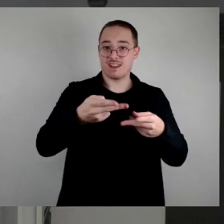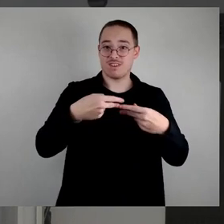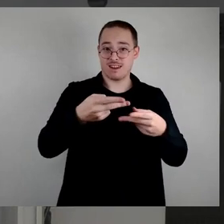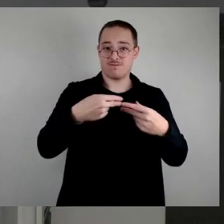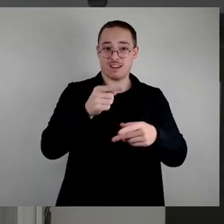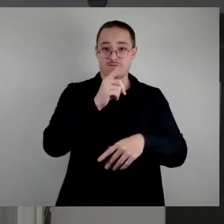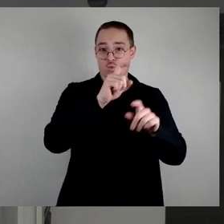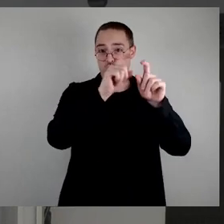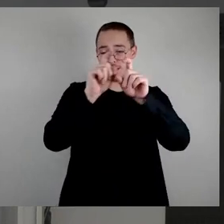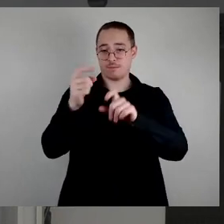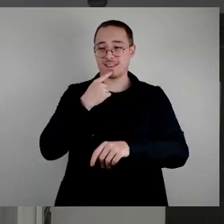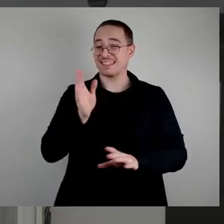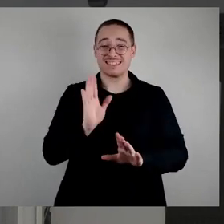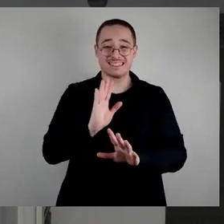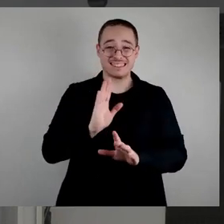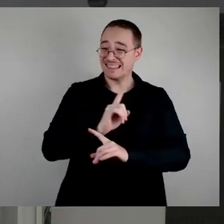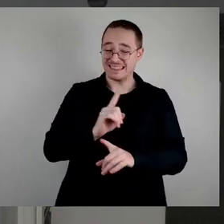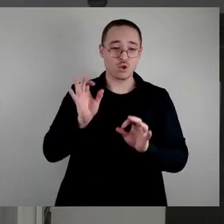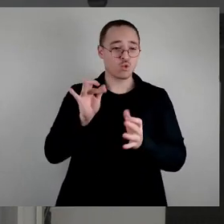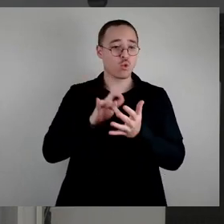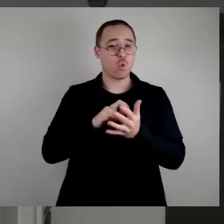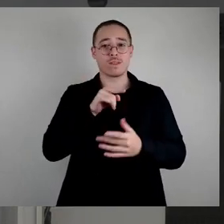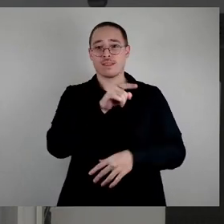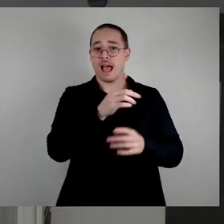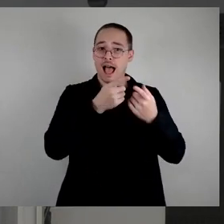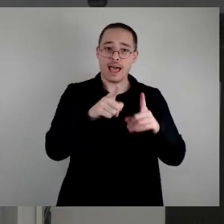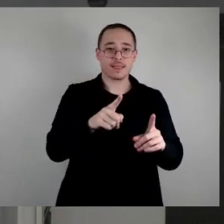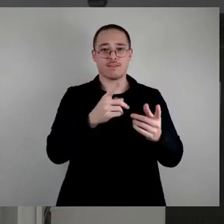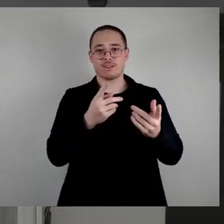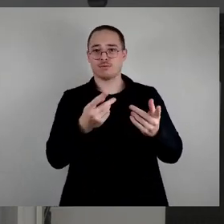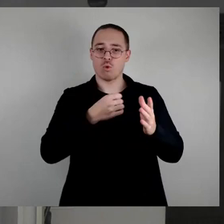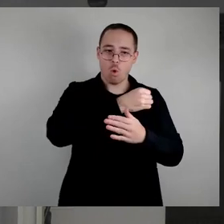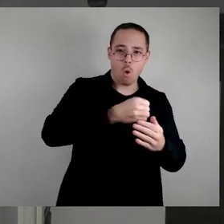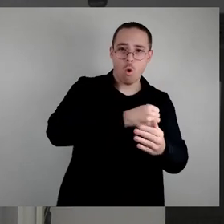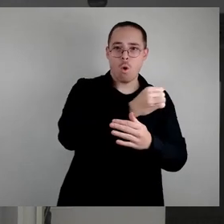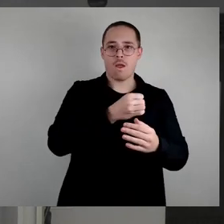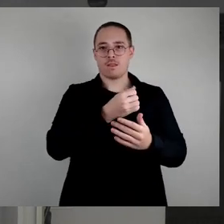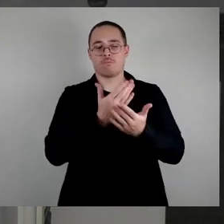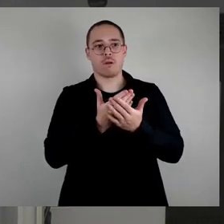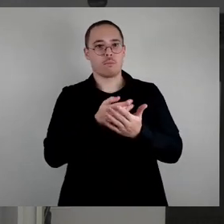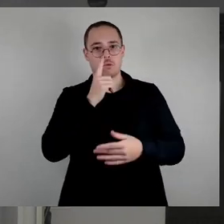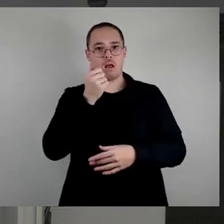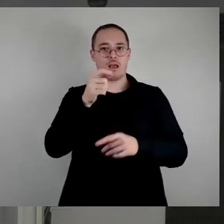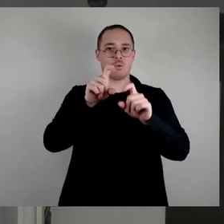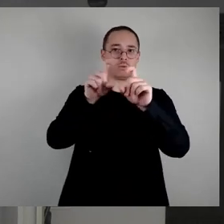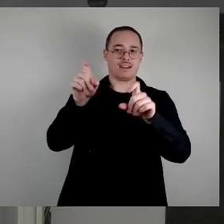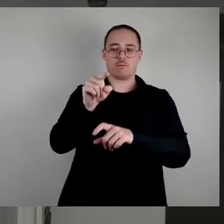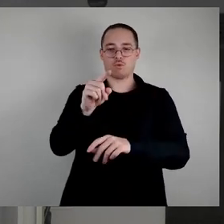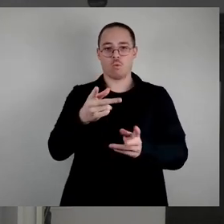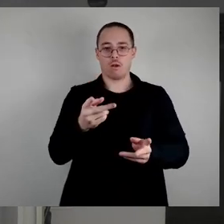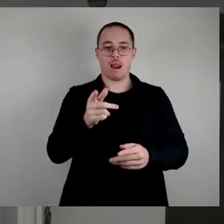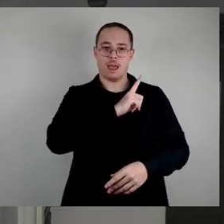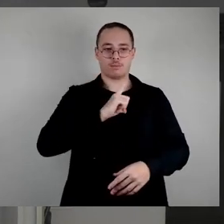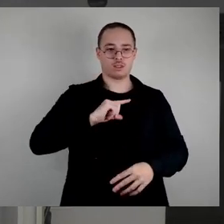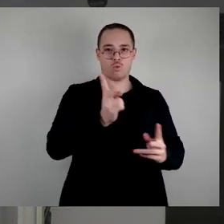Zubereitungsart hat. Der eine liefert das Essen jeden Tag aus Leipzig an, es muss dort quasi nur warm gehalten werden und ausgegeben. Der andere kocht frisch